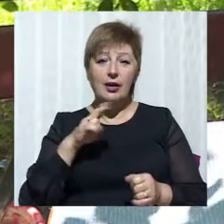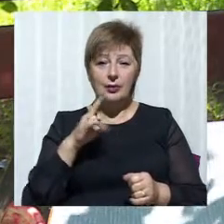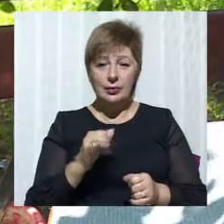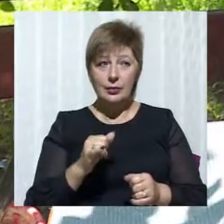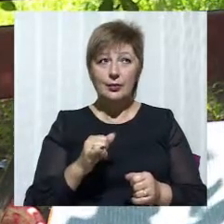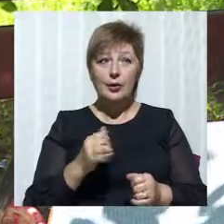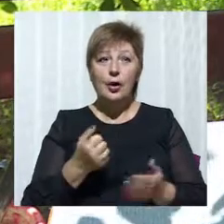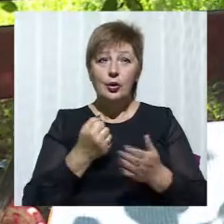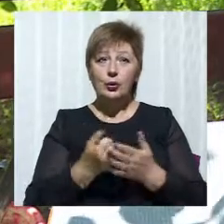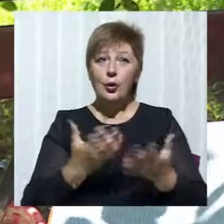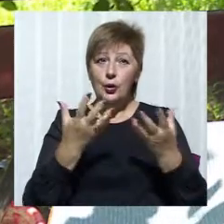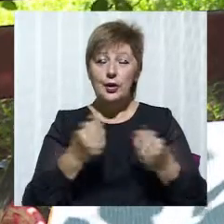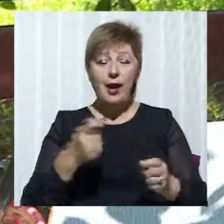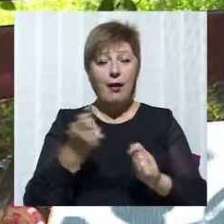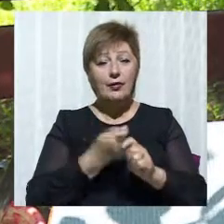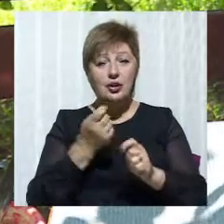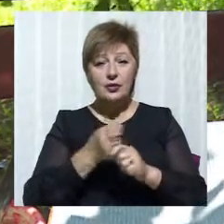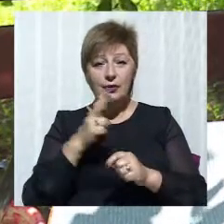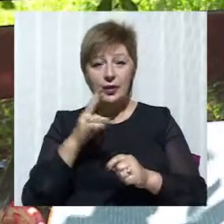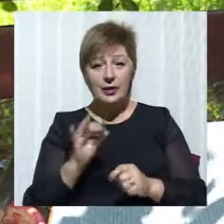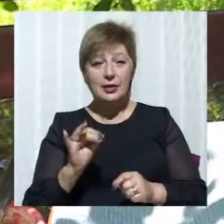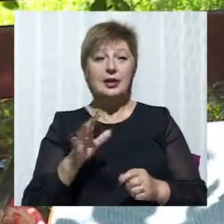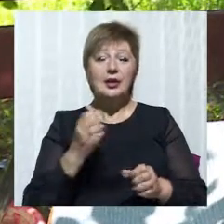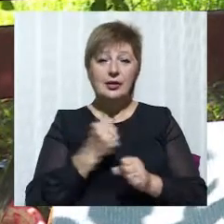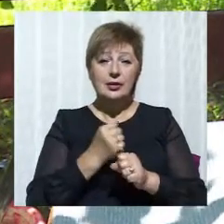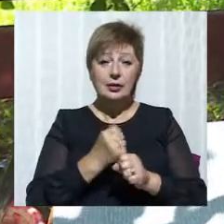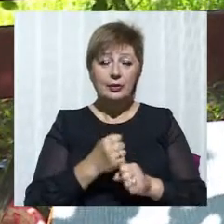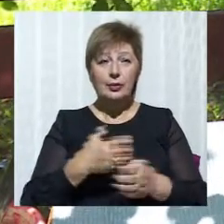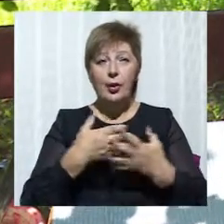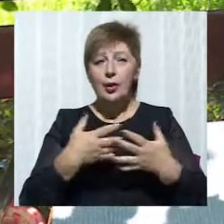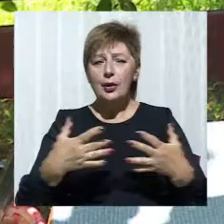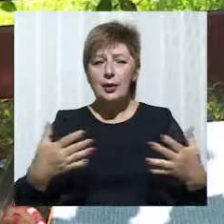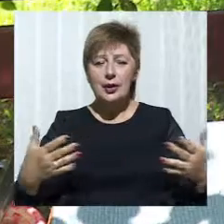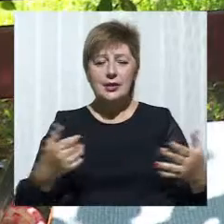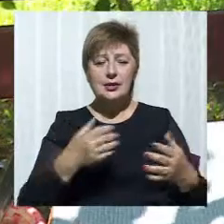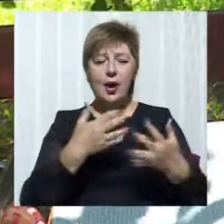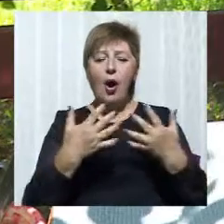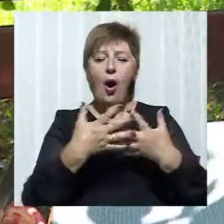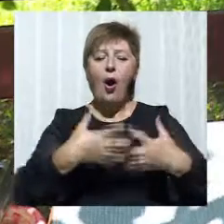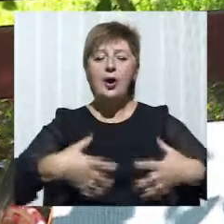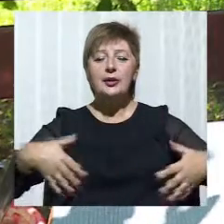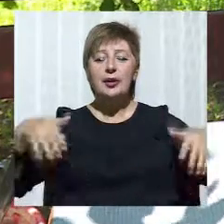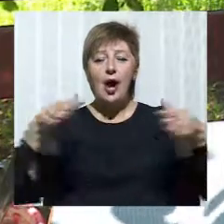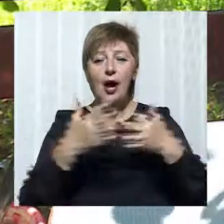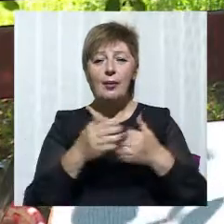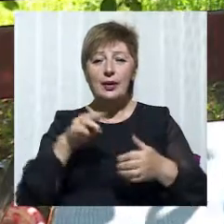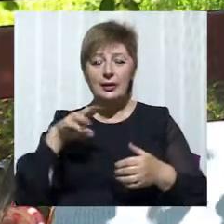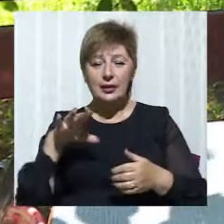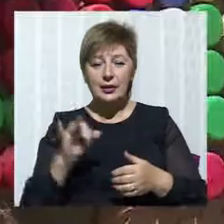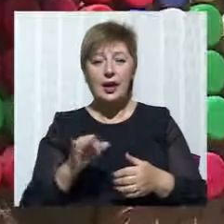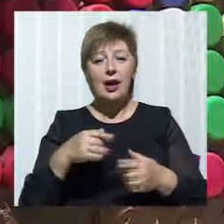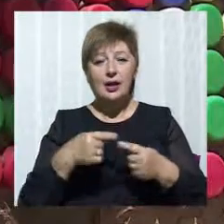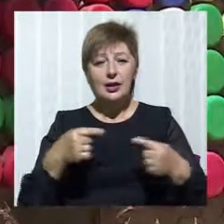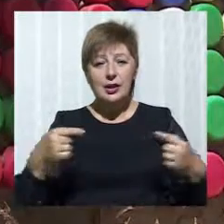Саме до дня вишиванки зроблю на зразок українських вишиванок різних областей. Взяла книгу, в мене велика книга вишиванок. І